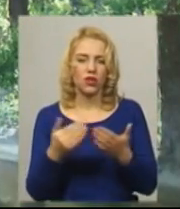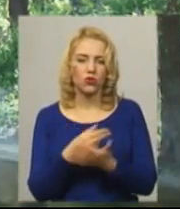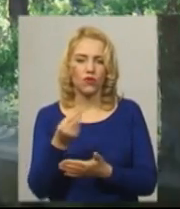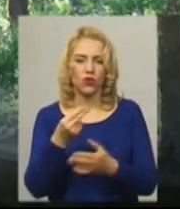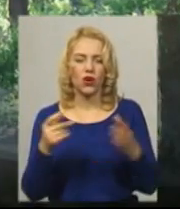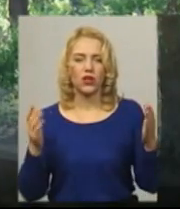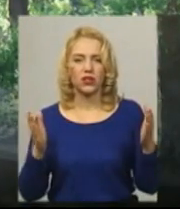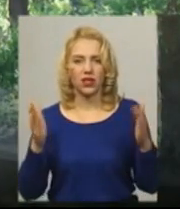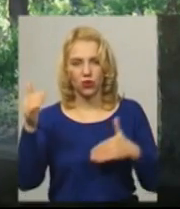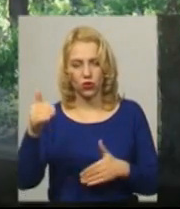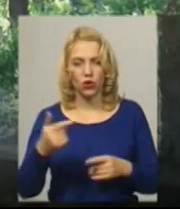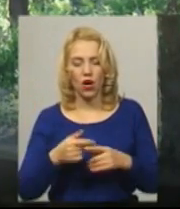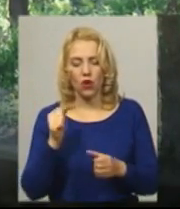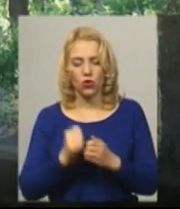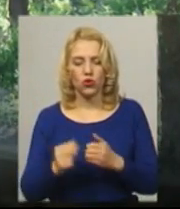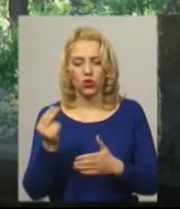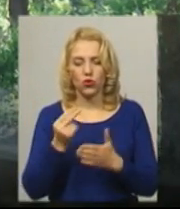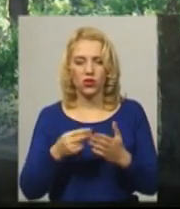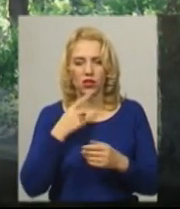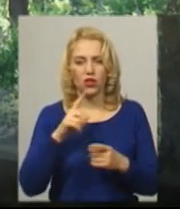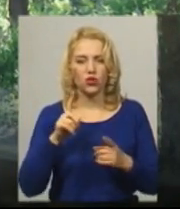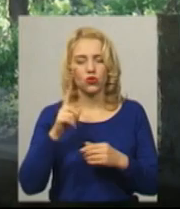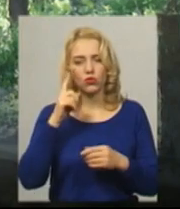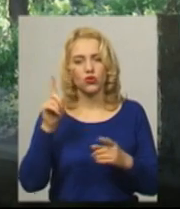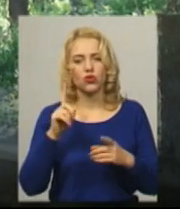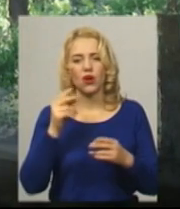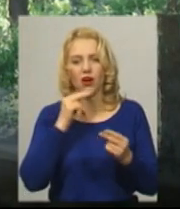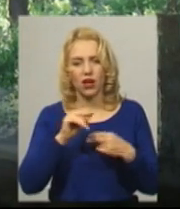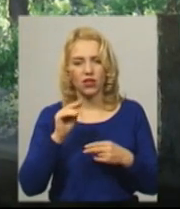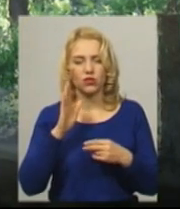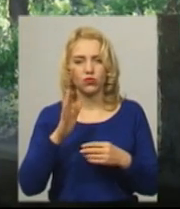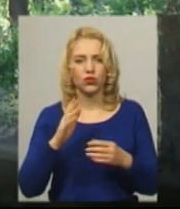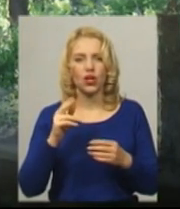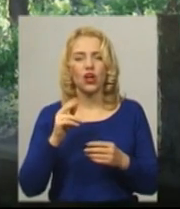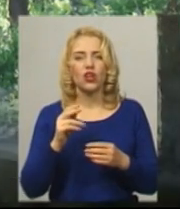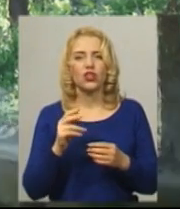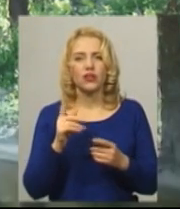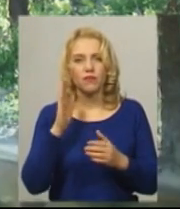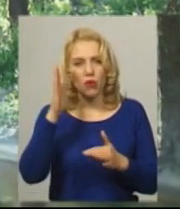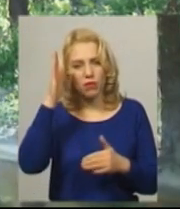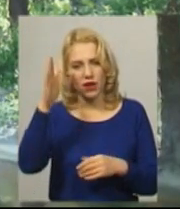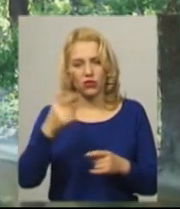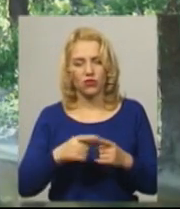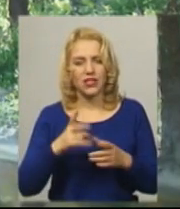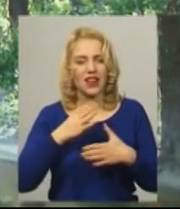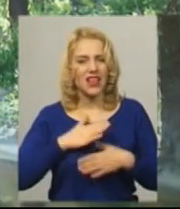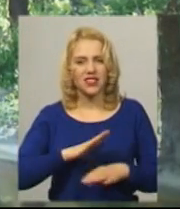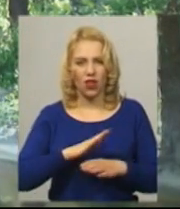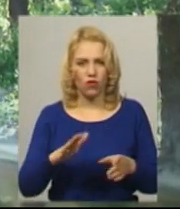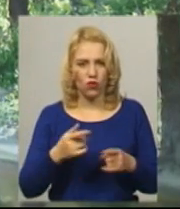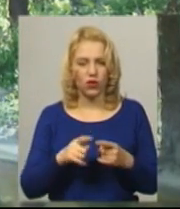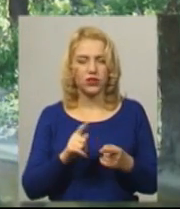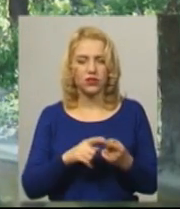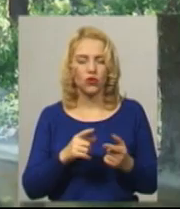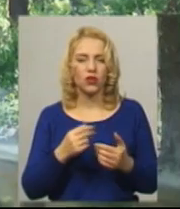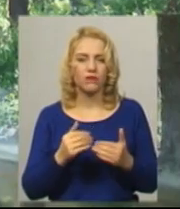думає, що все краще ще попереду, що він створить. Ося незадоволеність у творчості вона і рухає, тому що посійно думає, що